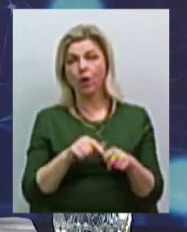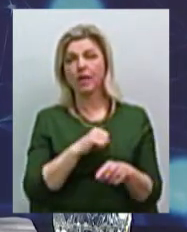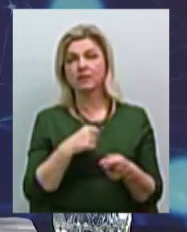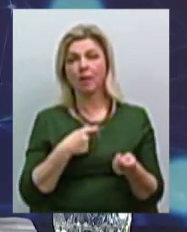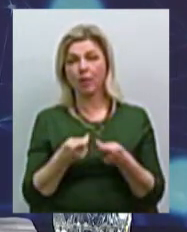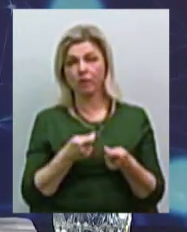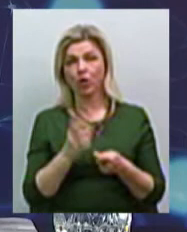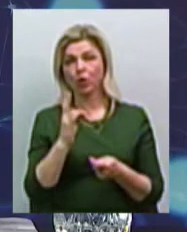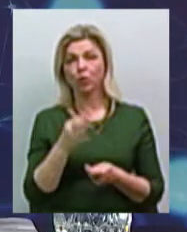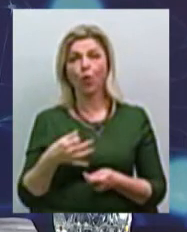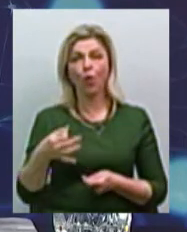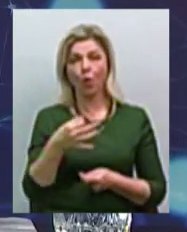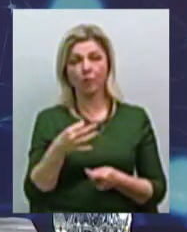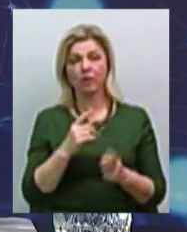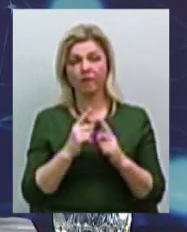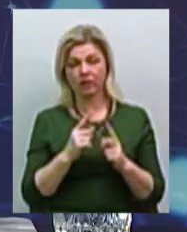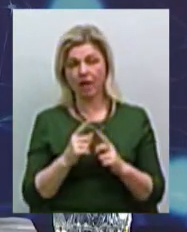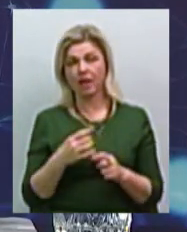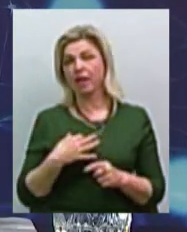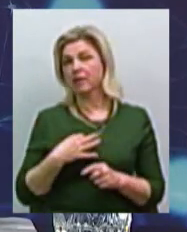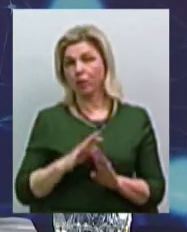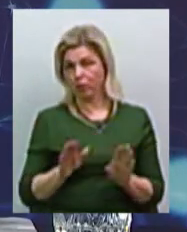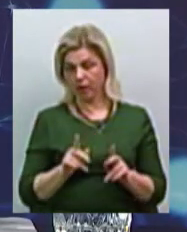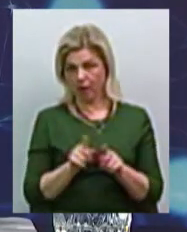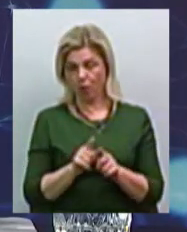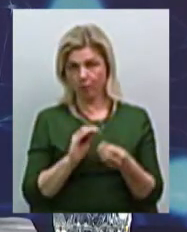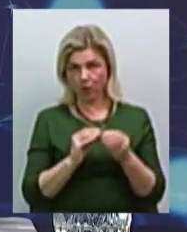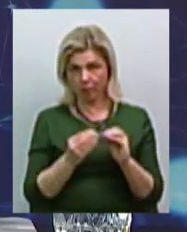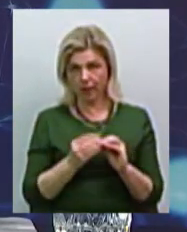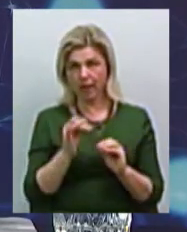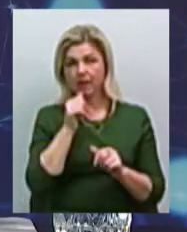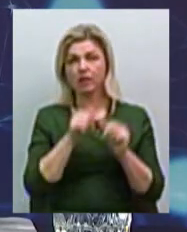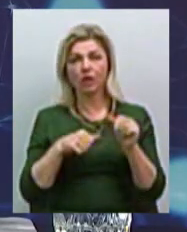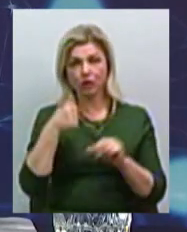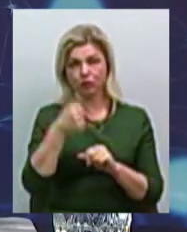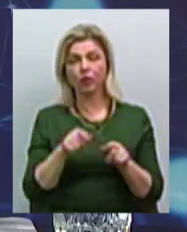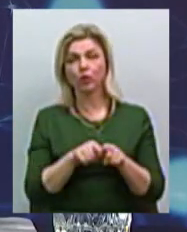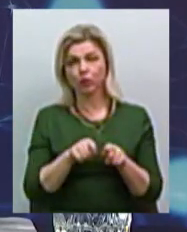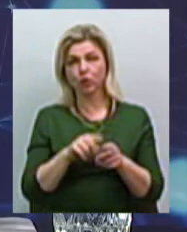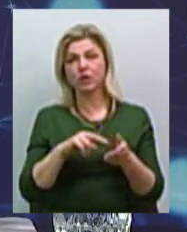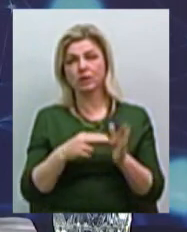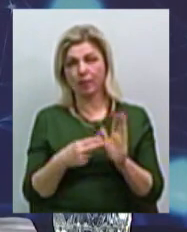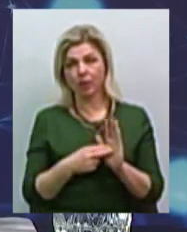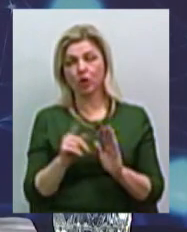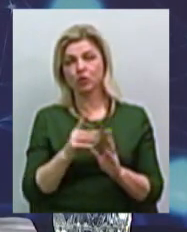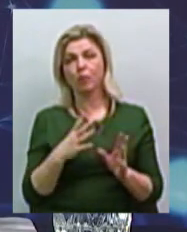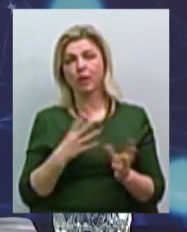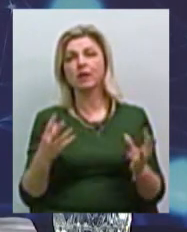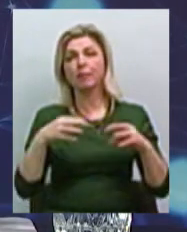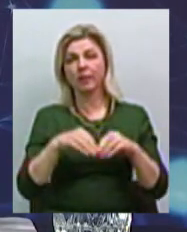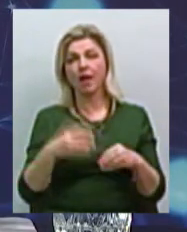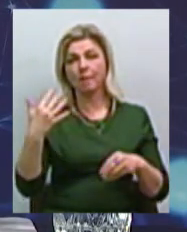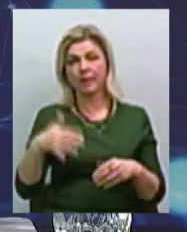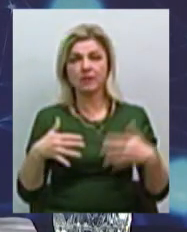обласна влада також не стаєть осторонь цієї проблеми, і наступний рік також заплановані кошти для того, щоб на умовах співфінансування 50 на 50